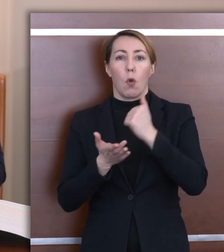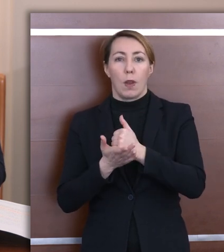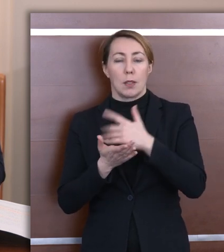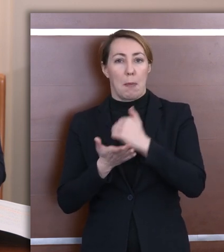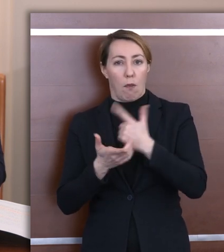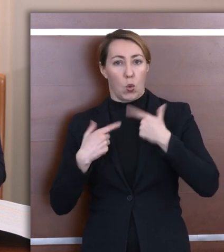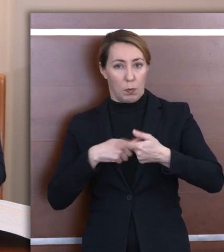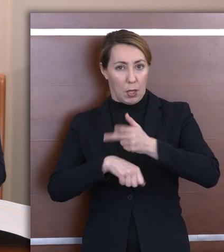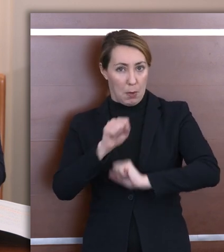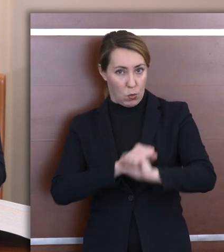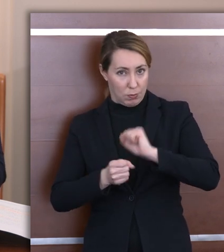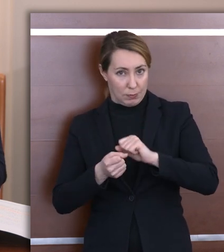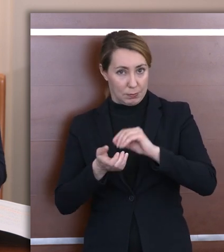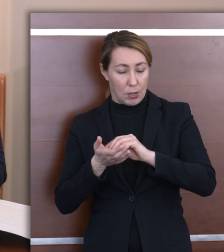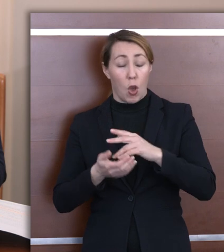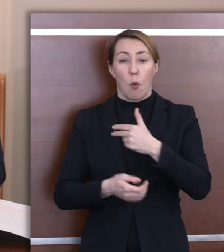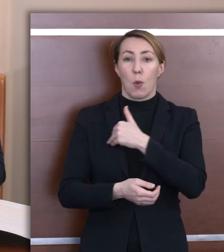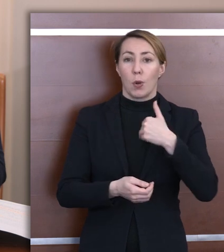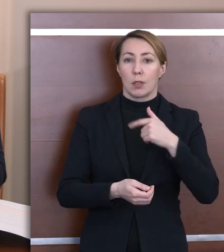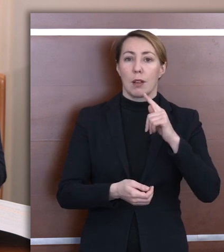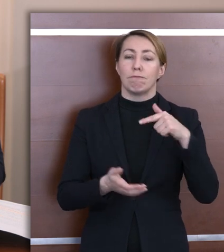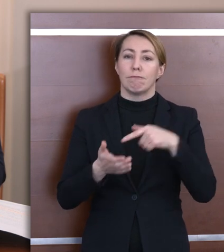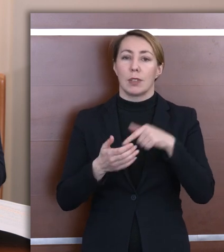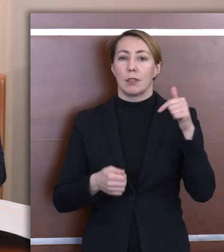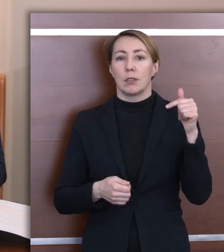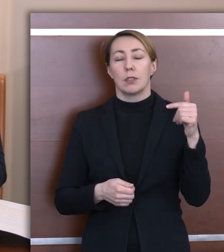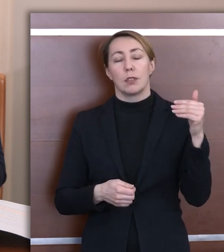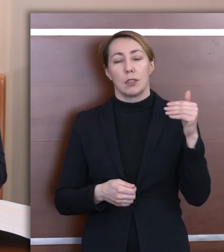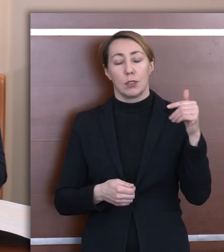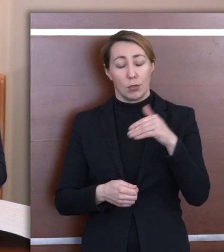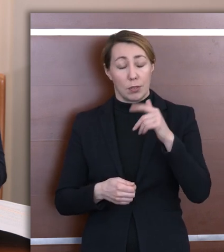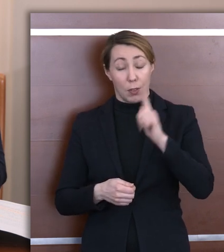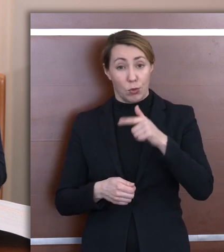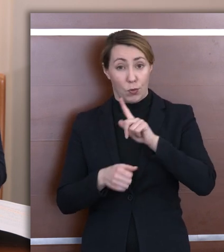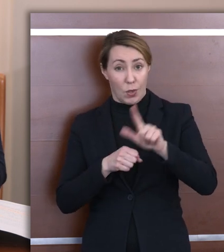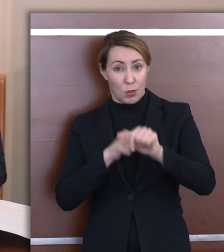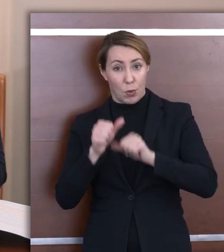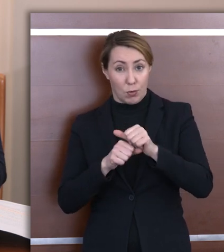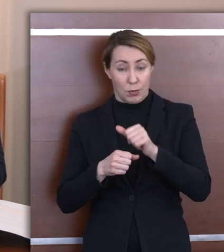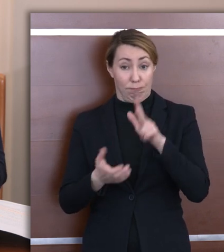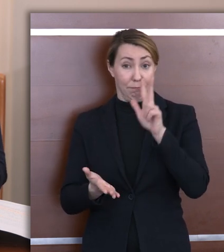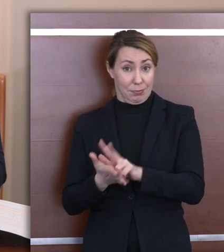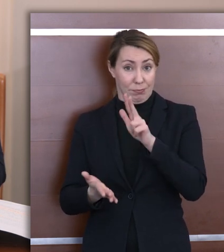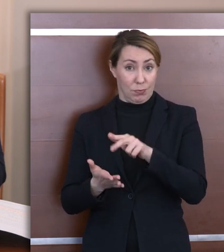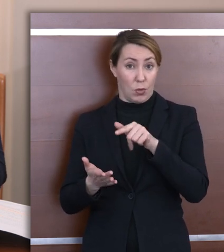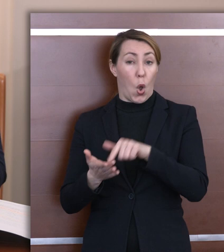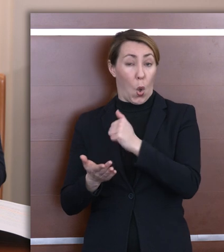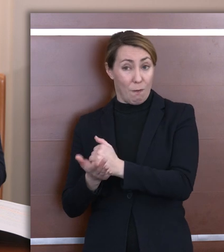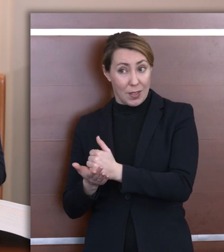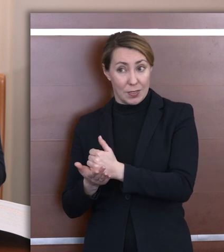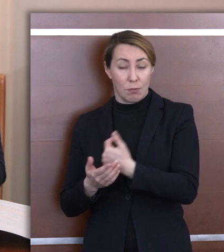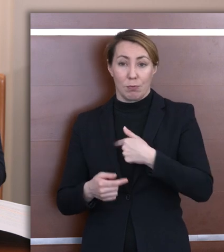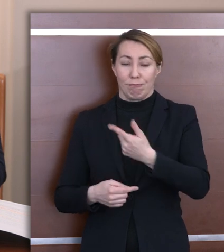niepełnosprawnych. Polska w 2012 roku przystępując do tej konwencji zobowiązała się do